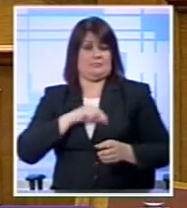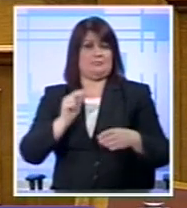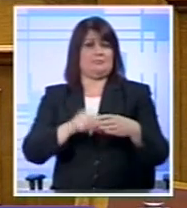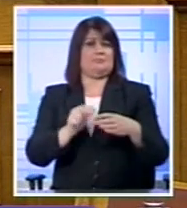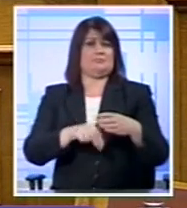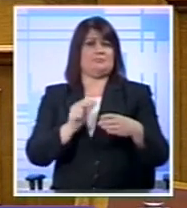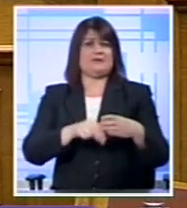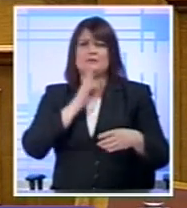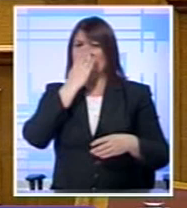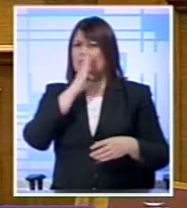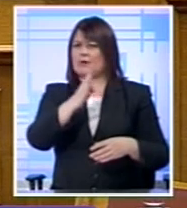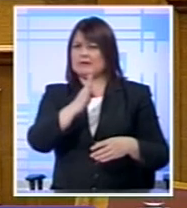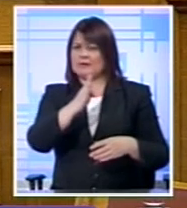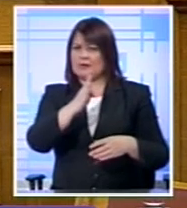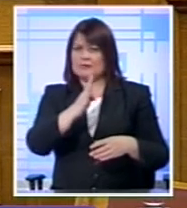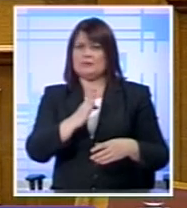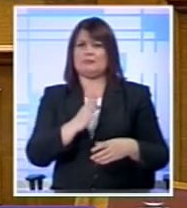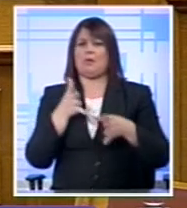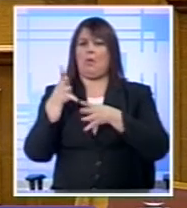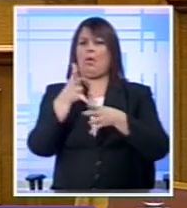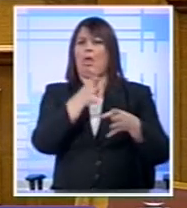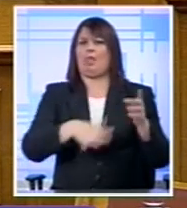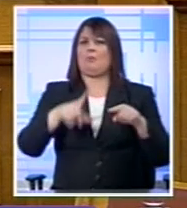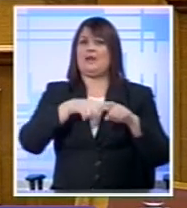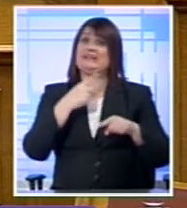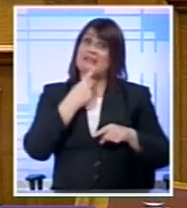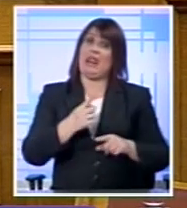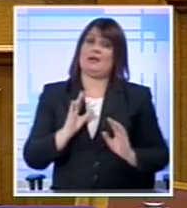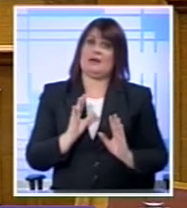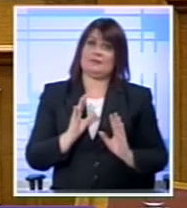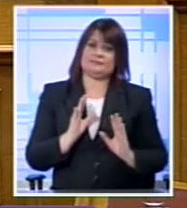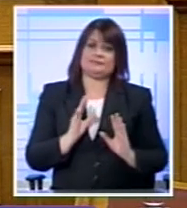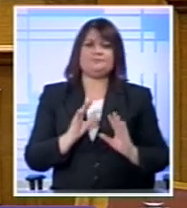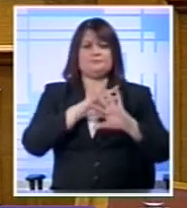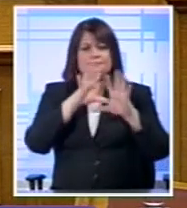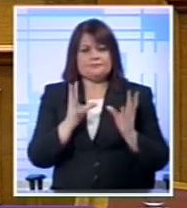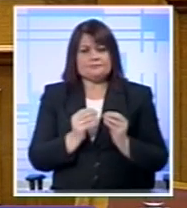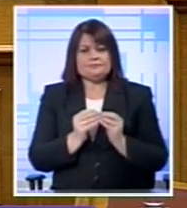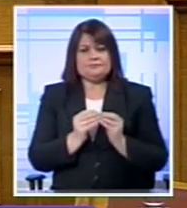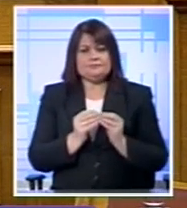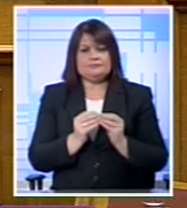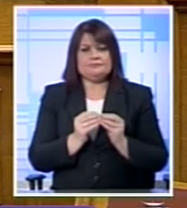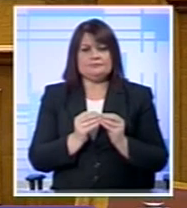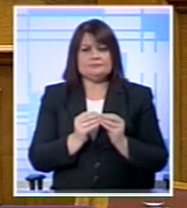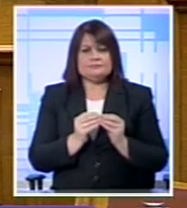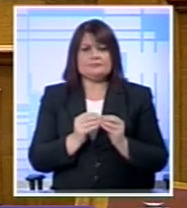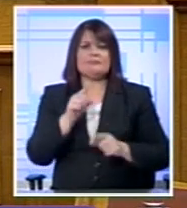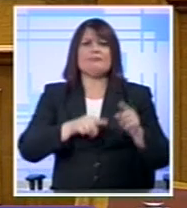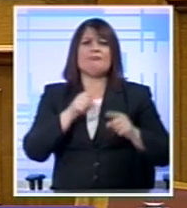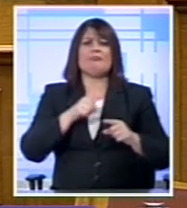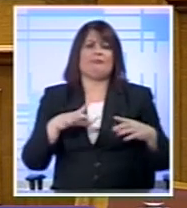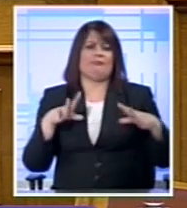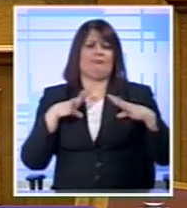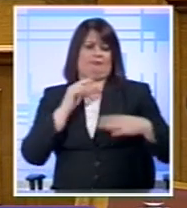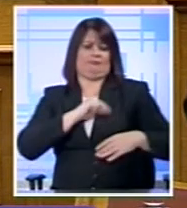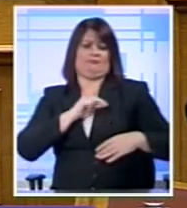Την ατέλειωτη υποκρισία Την εξαπάτηση του πολίτη Παράγοντες που ήθελαν βουλευτές Την τσέπη τους Όλα αυτά τα